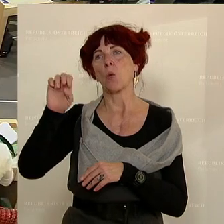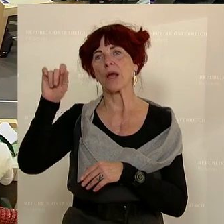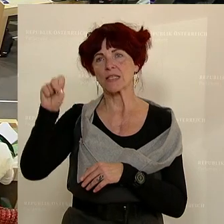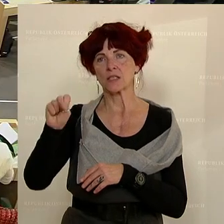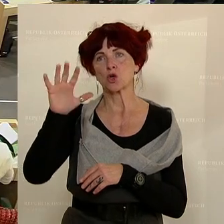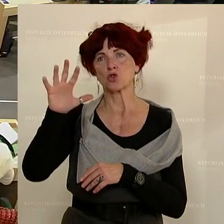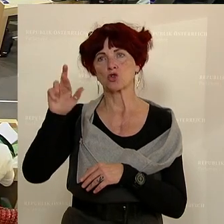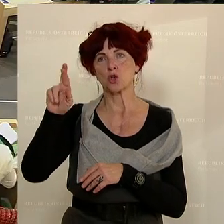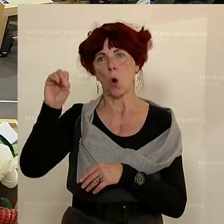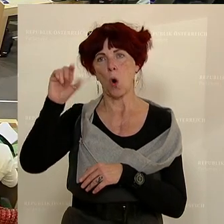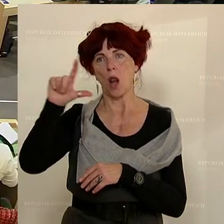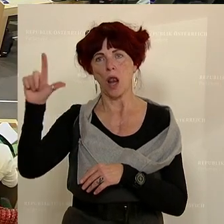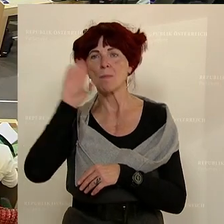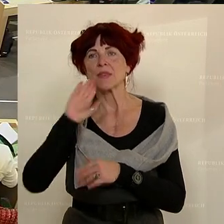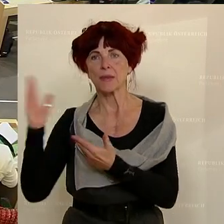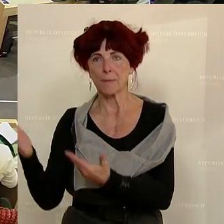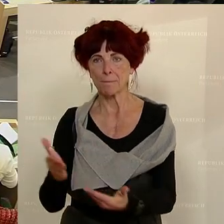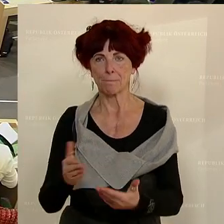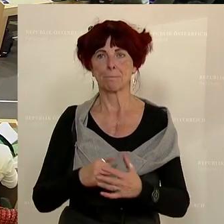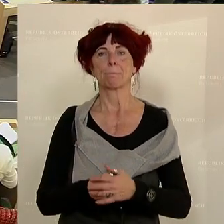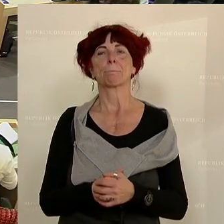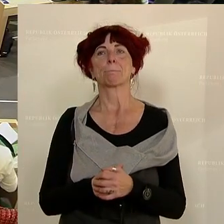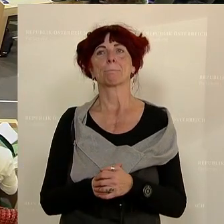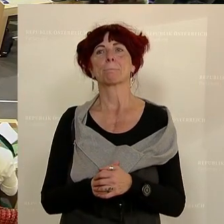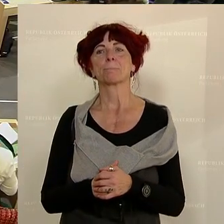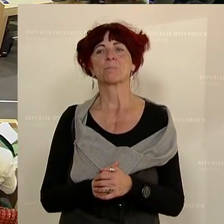Und Alois Schroll von der SPÖ setzt fort.